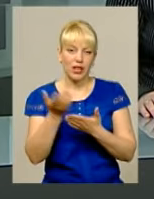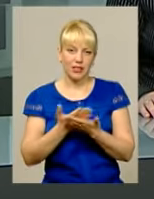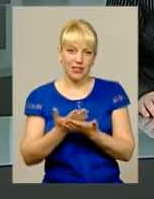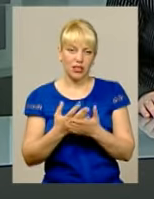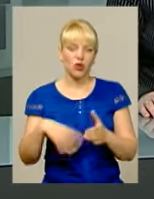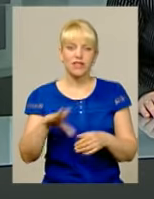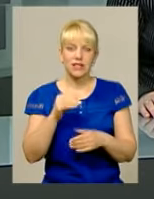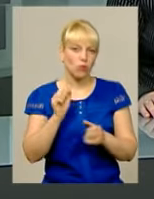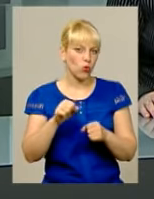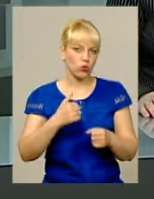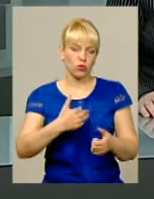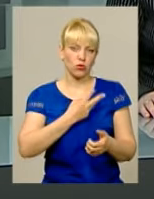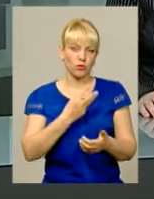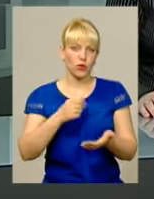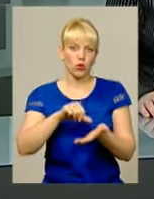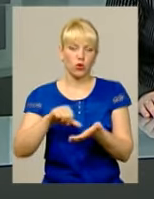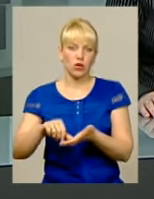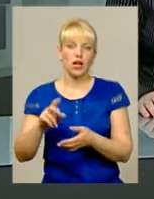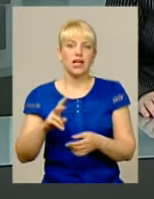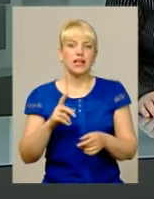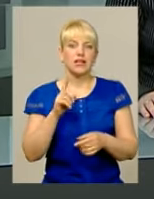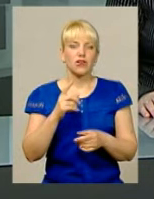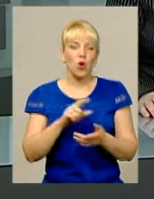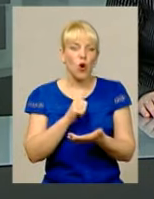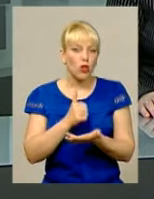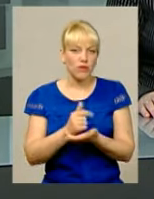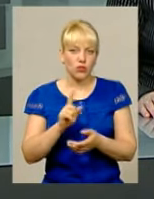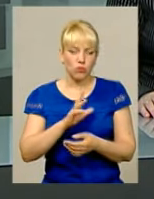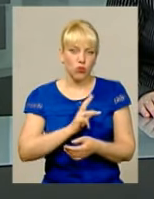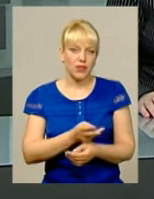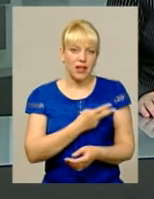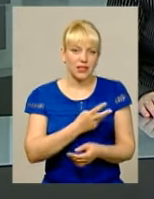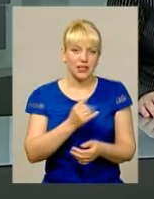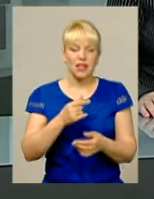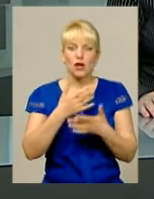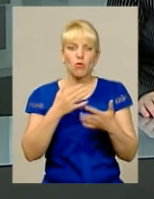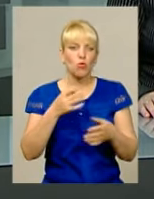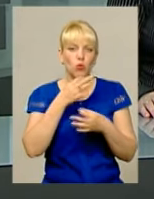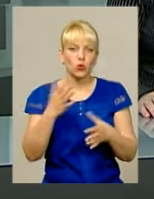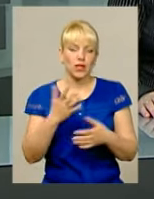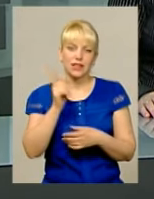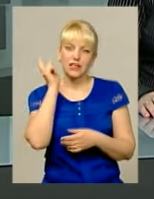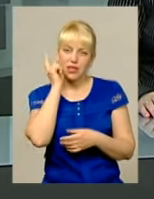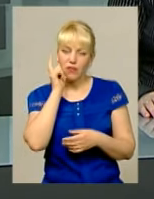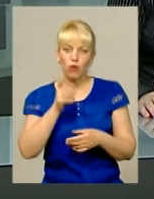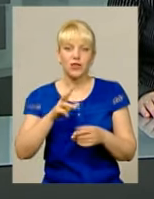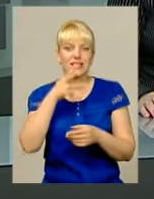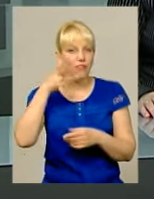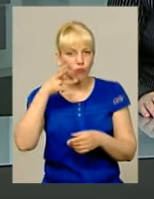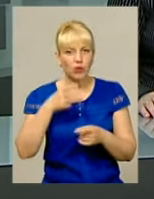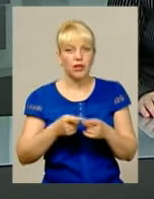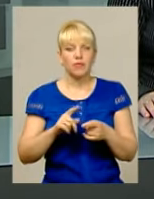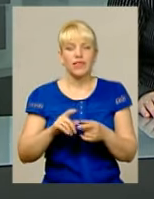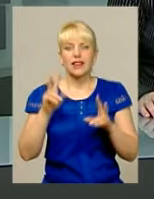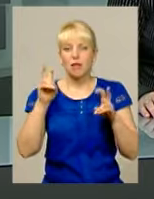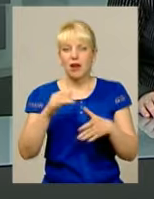усі охочі, навіть діти Головне мати натхнення та будь-який гаджет з функціями відеозйомки Тематика теж необмежена